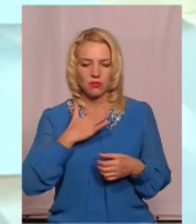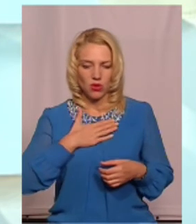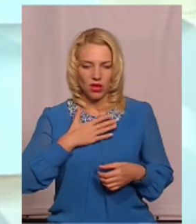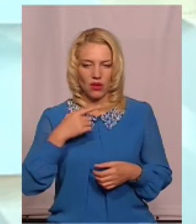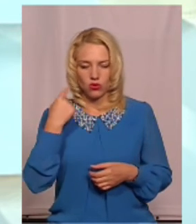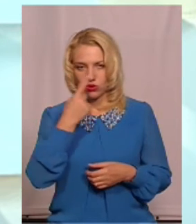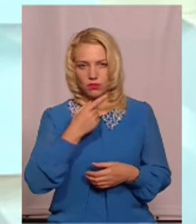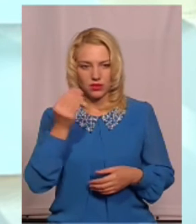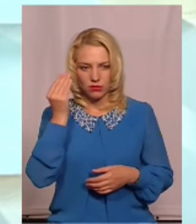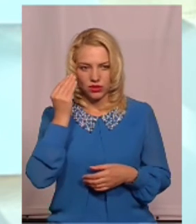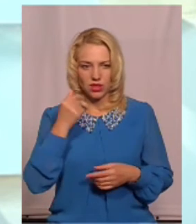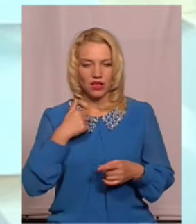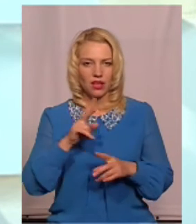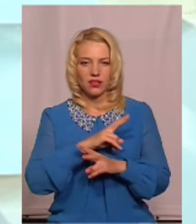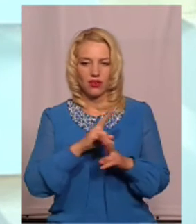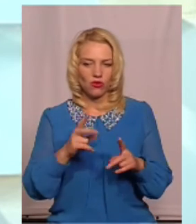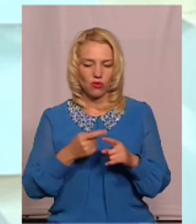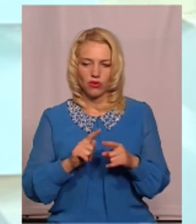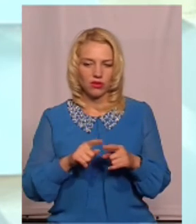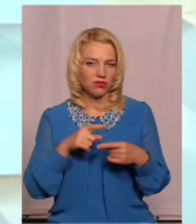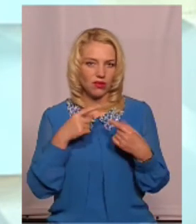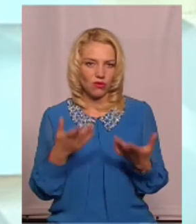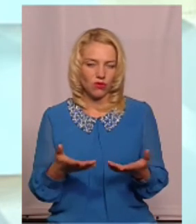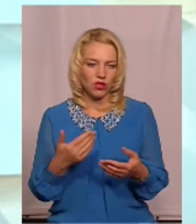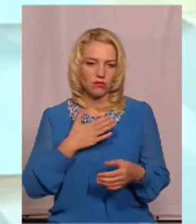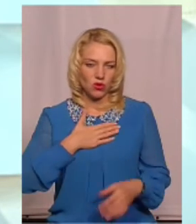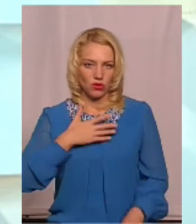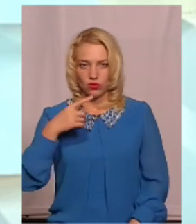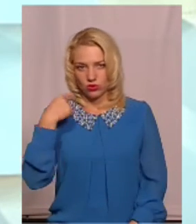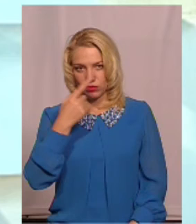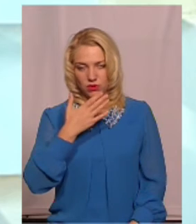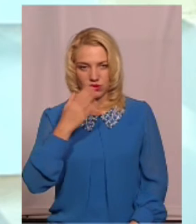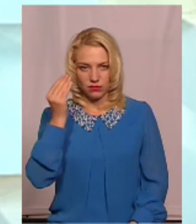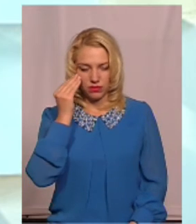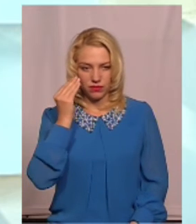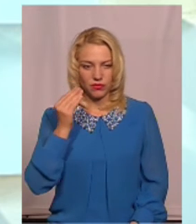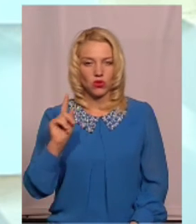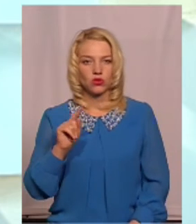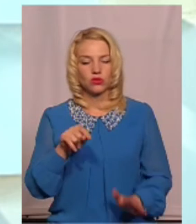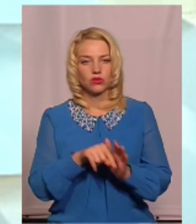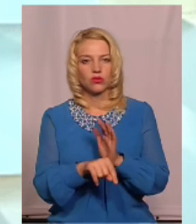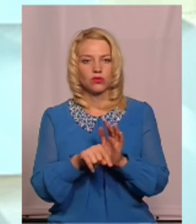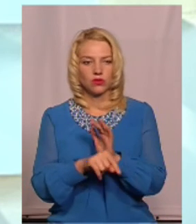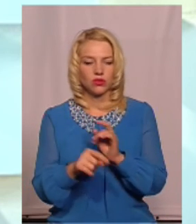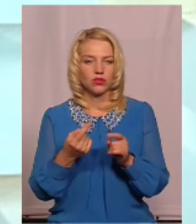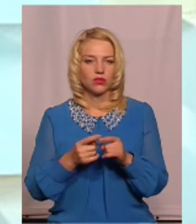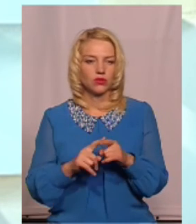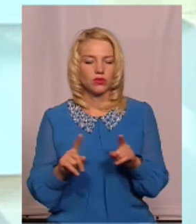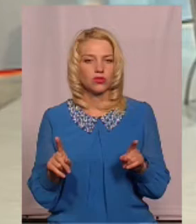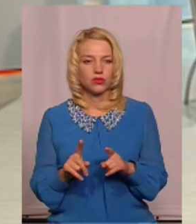особиста позиція, я нікому її не нав'язую, тобто це особисто мої. Що стосується того,